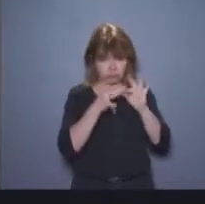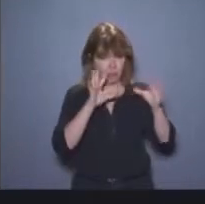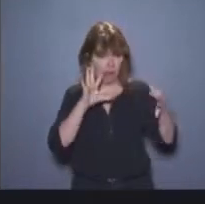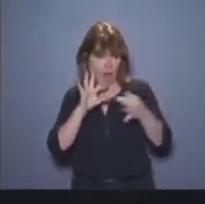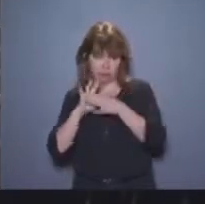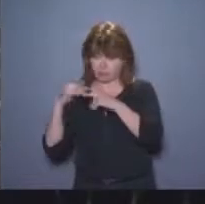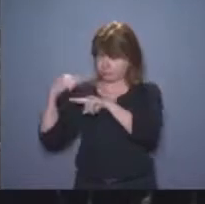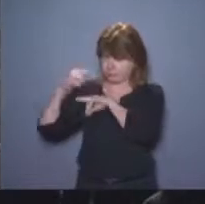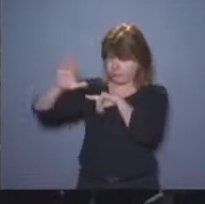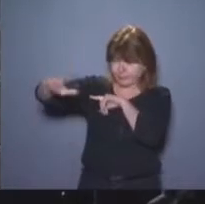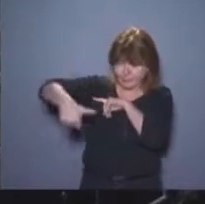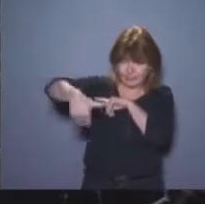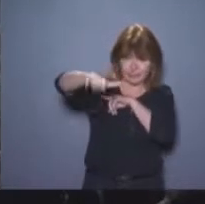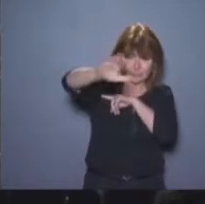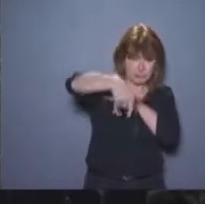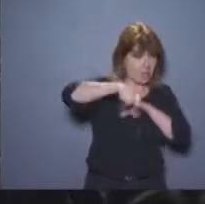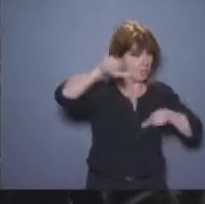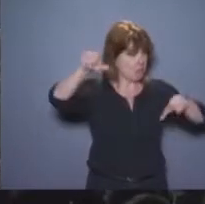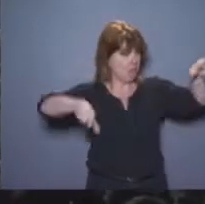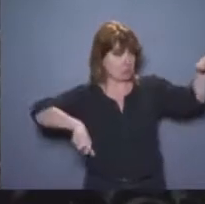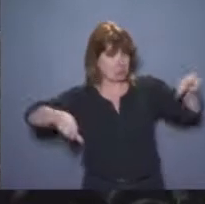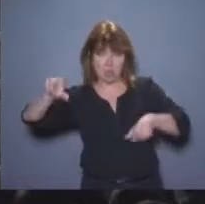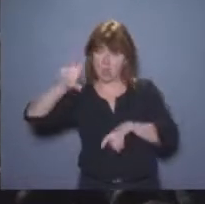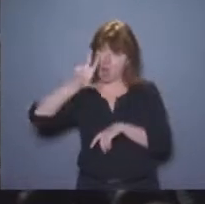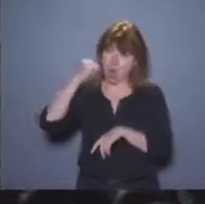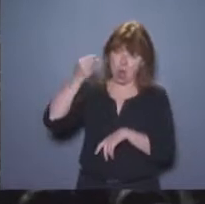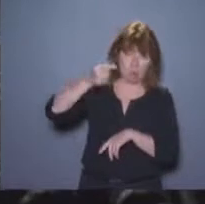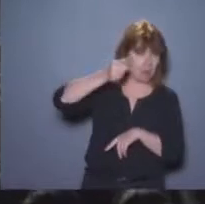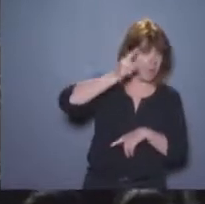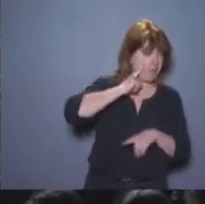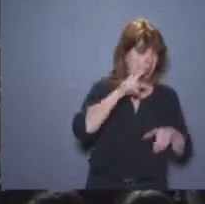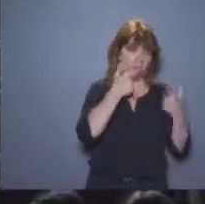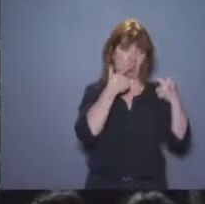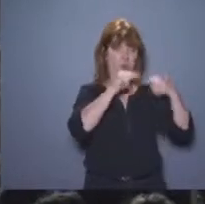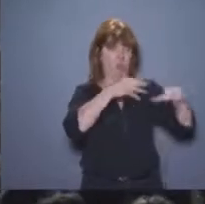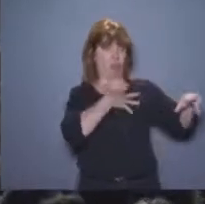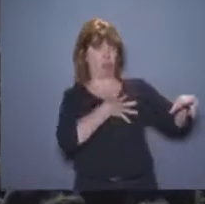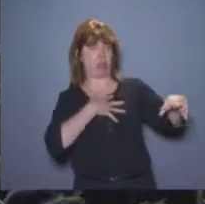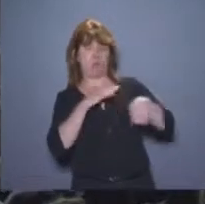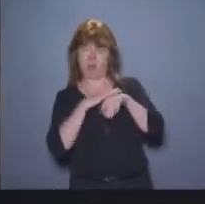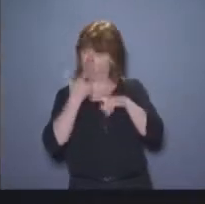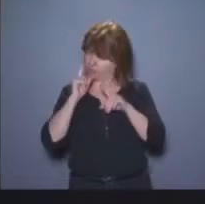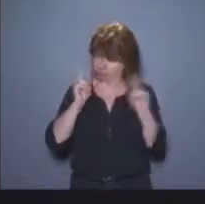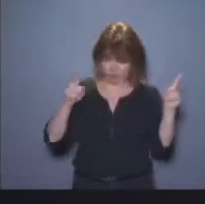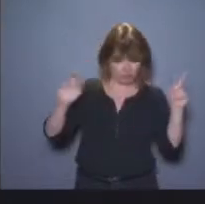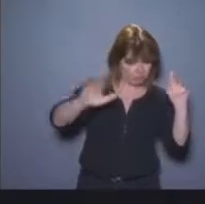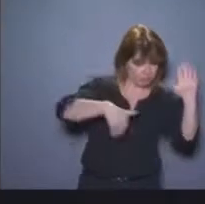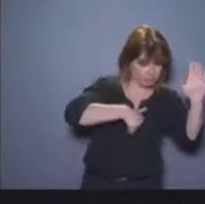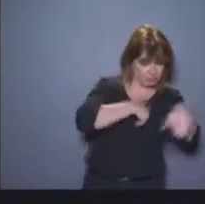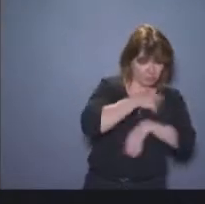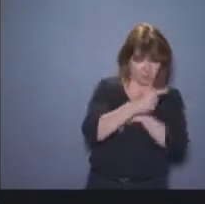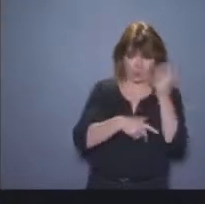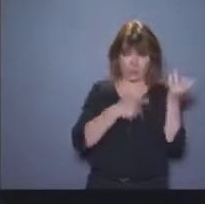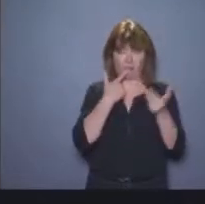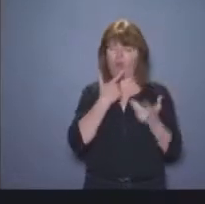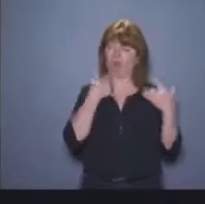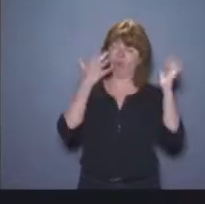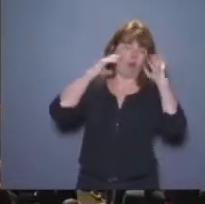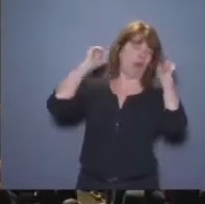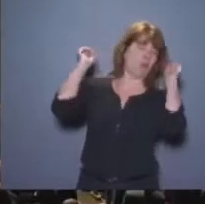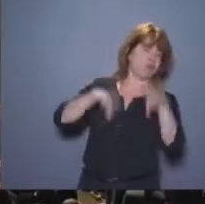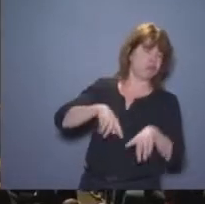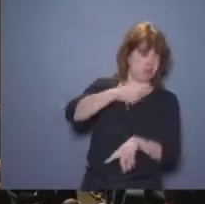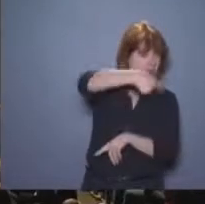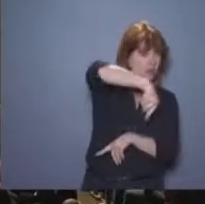agglomérant des énergies l'une après l'autre, ramenant des gens qui étaient des braves, femmes et hommes, mais qui étaient